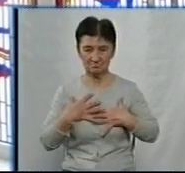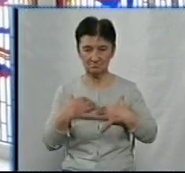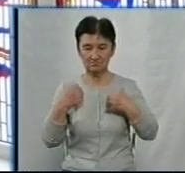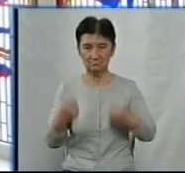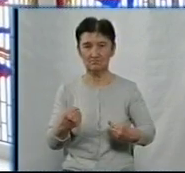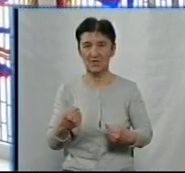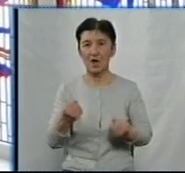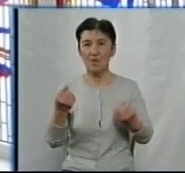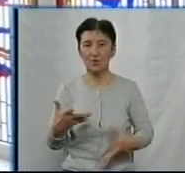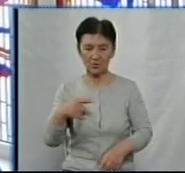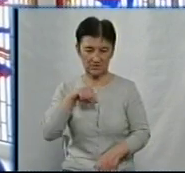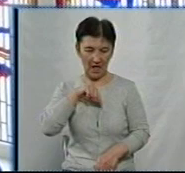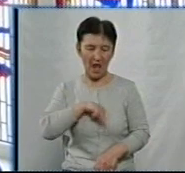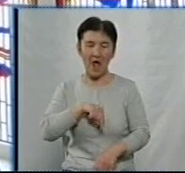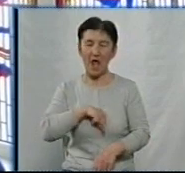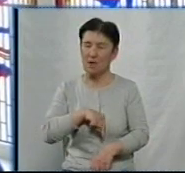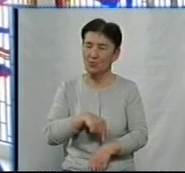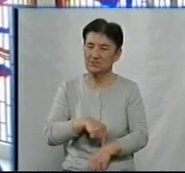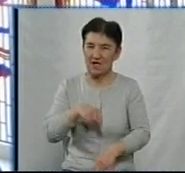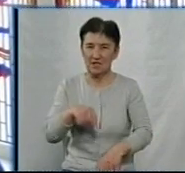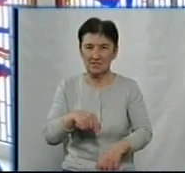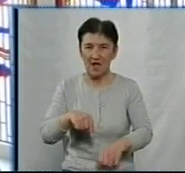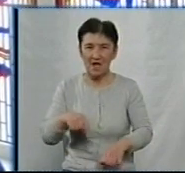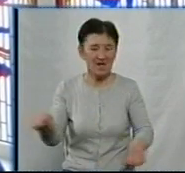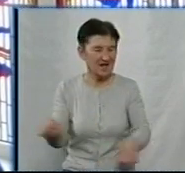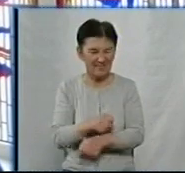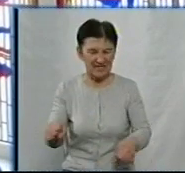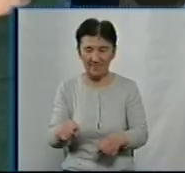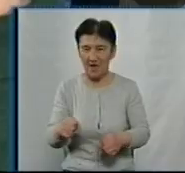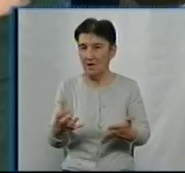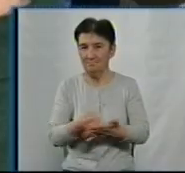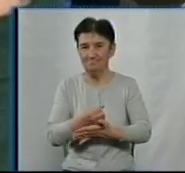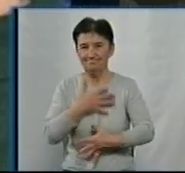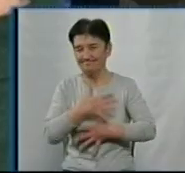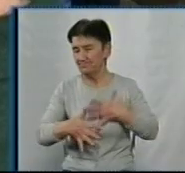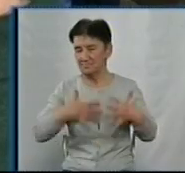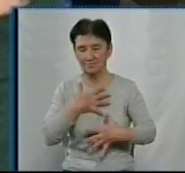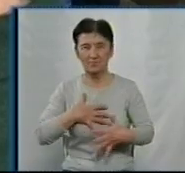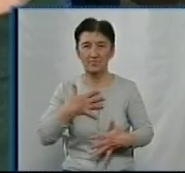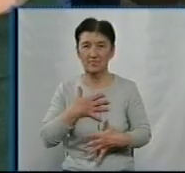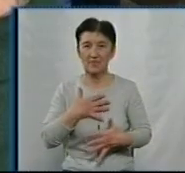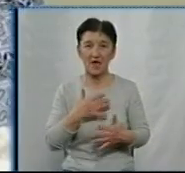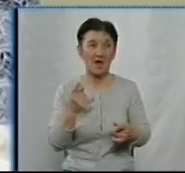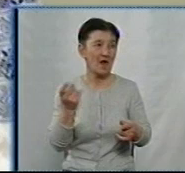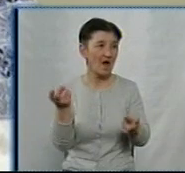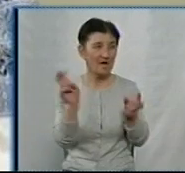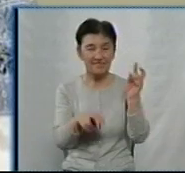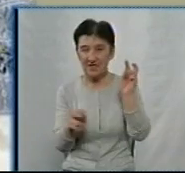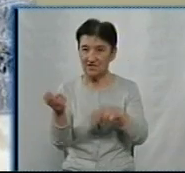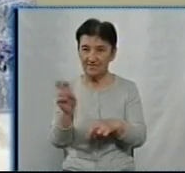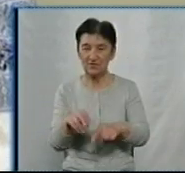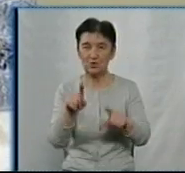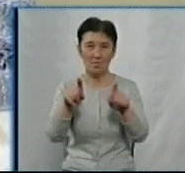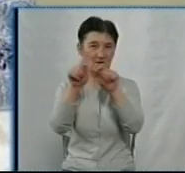емоціональний залив. Ця книжка через серце, через мою душу пройшла. Відвідувачі, з якими поспілкувалася наша знімальна група, про